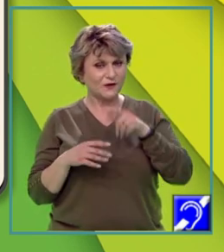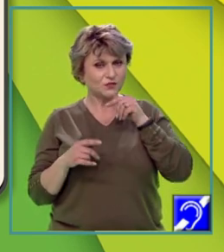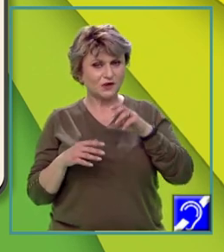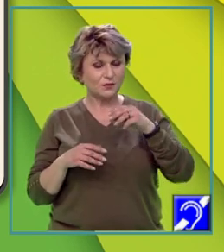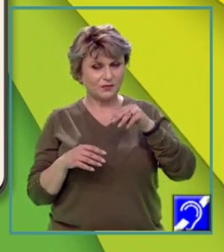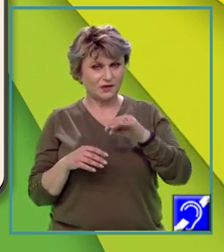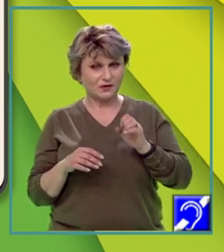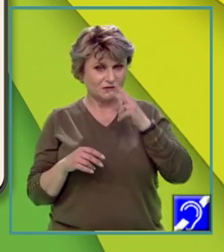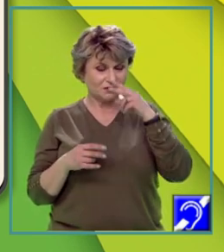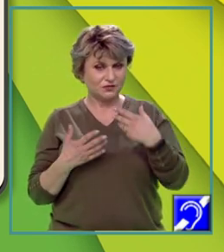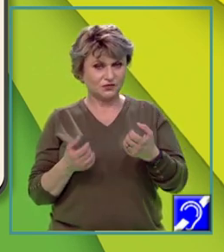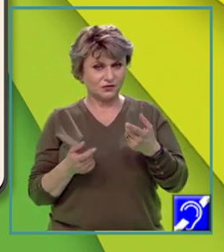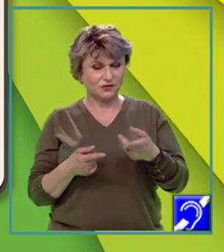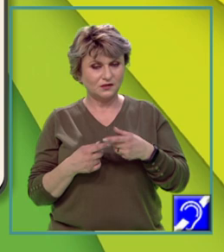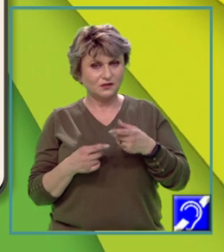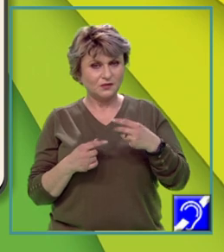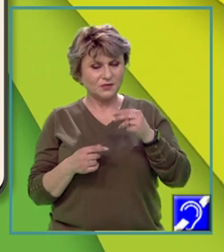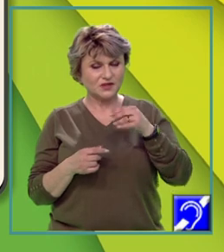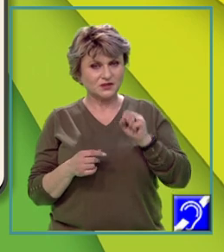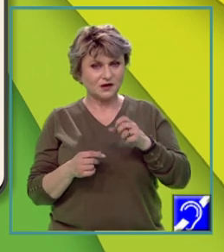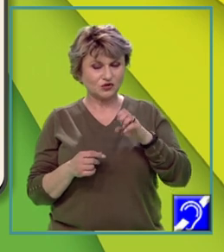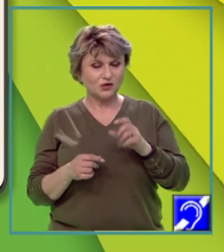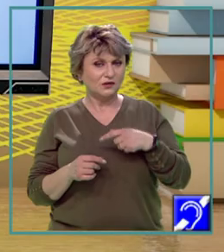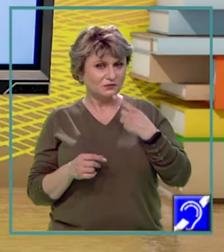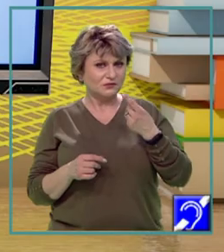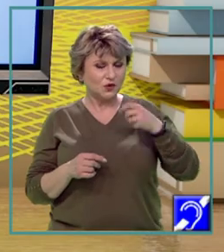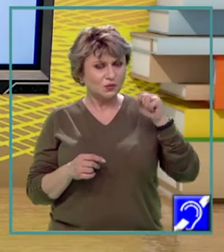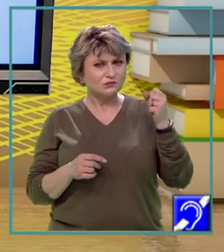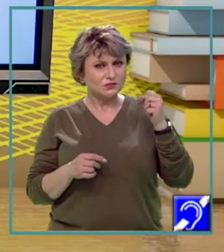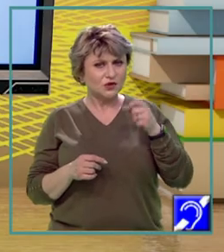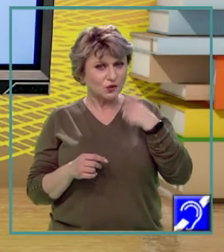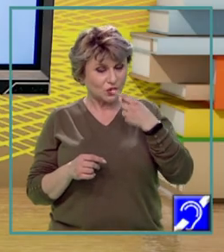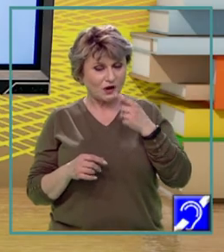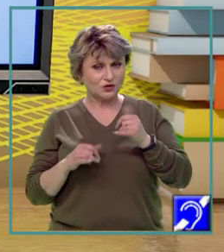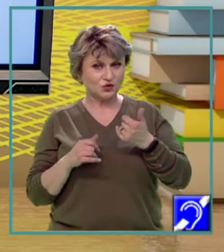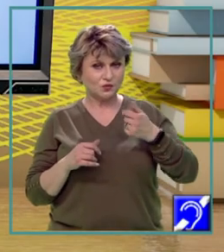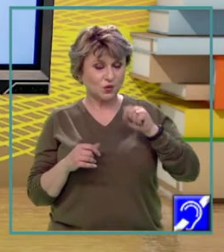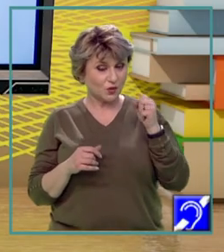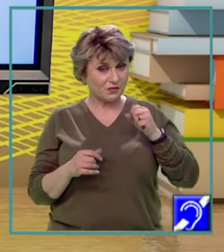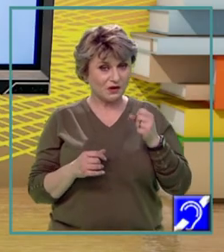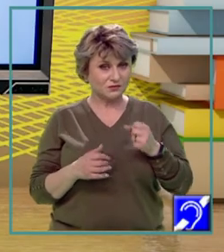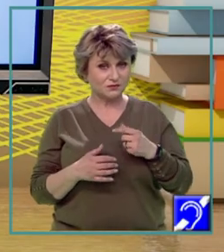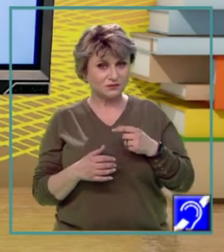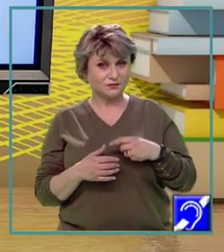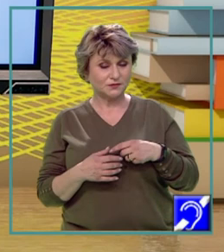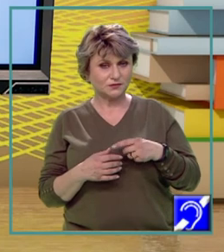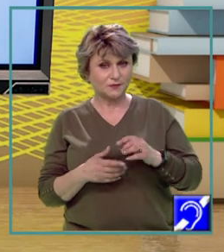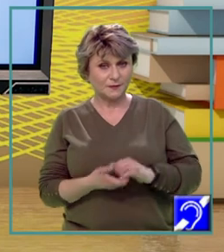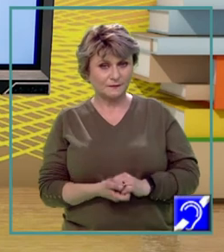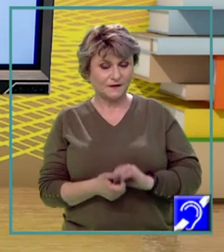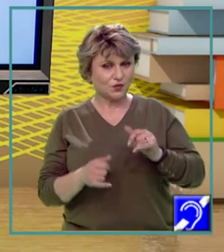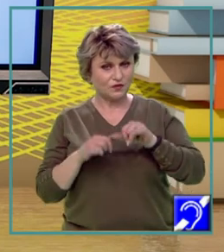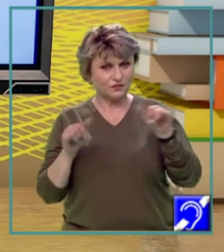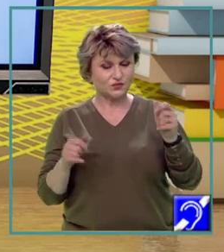Iată peisaje rurale, peisaje urbane. Impactul antropic asupra mediului. Odată cu evoluția